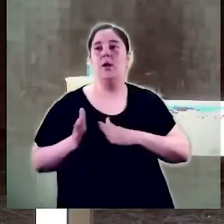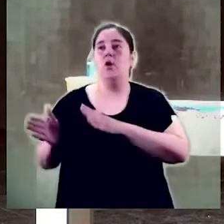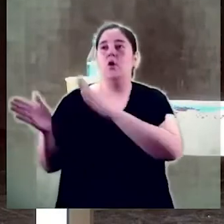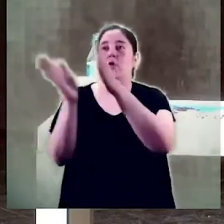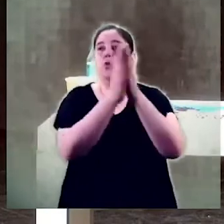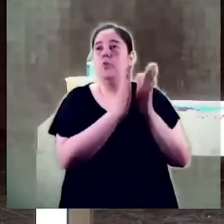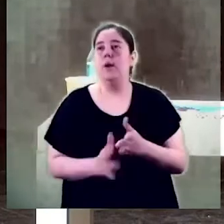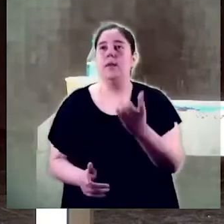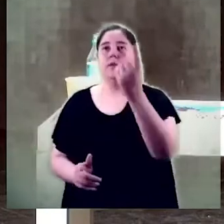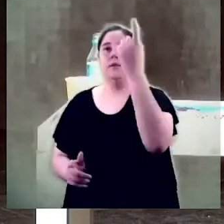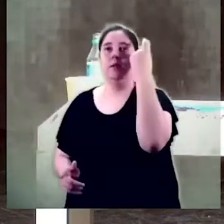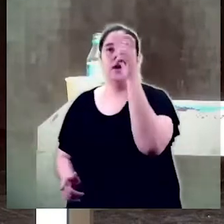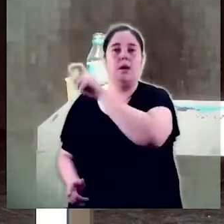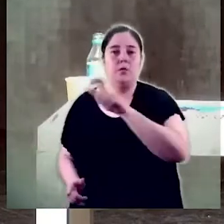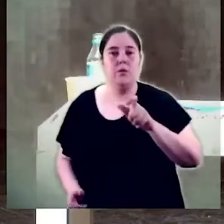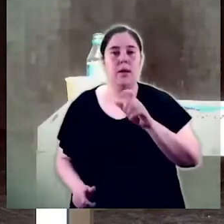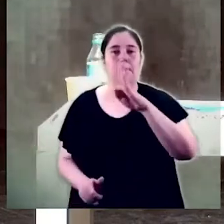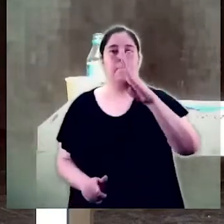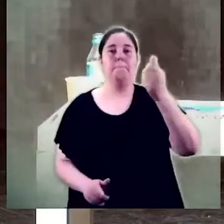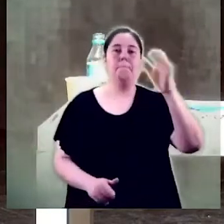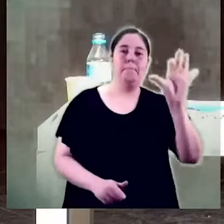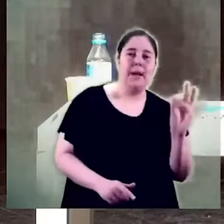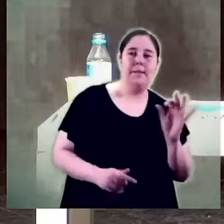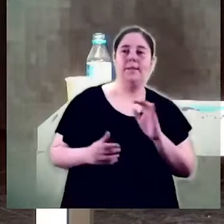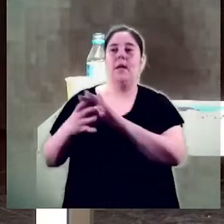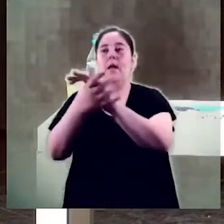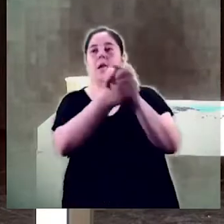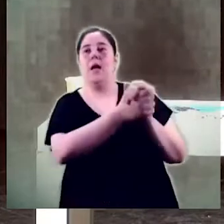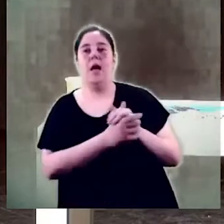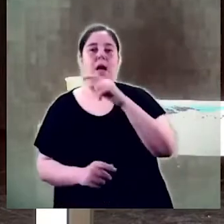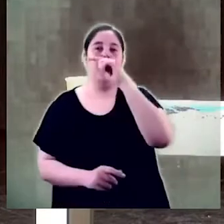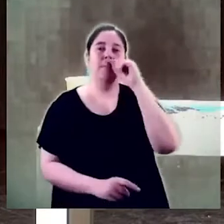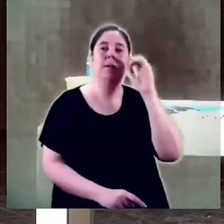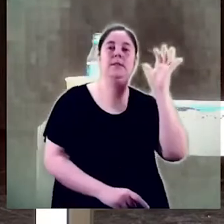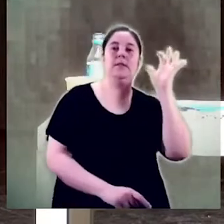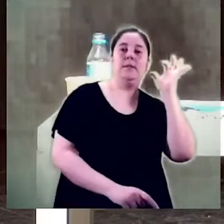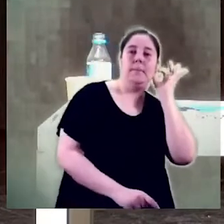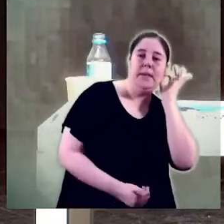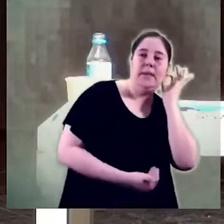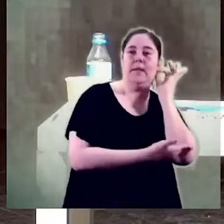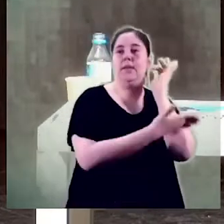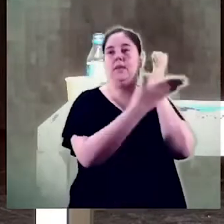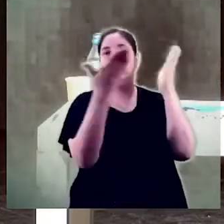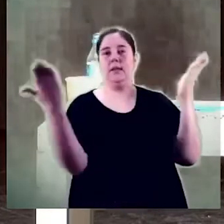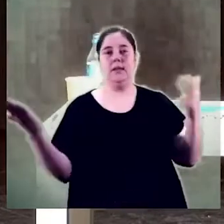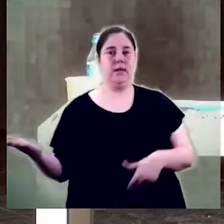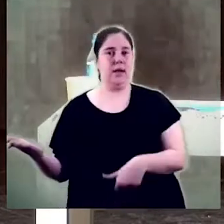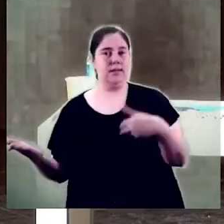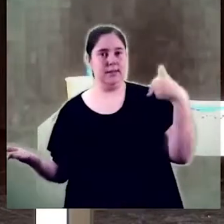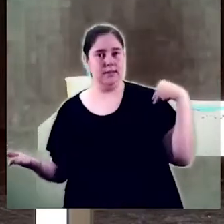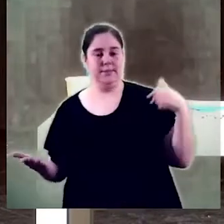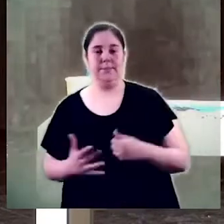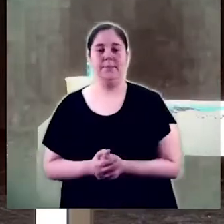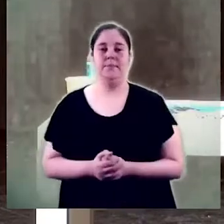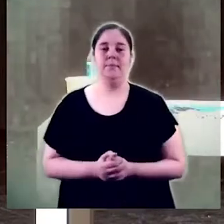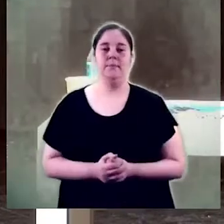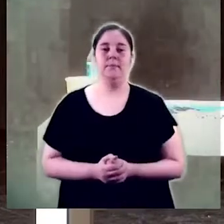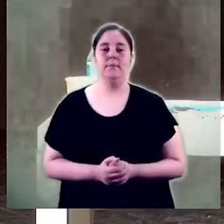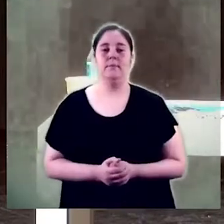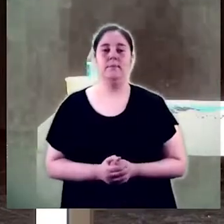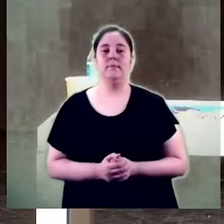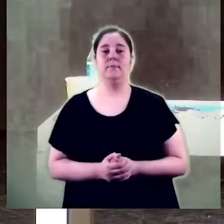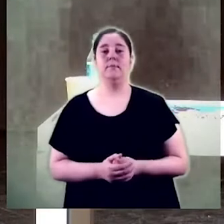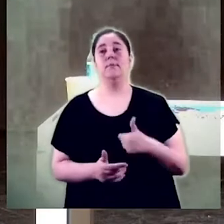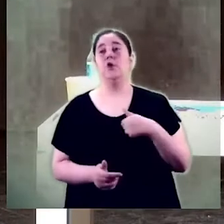estudiants, pas, amigues, amics i amiguis. No puc començar d'altra manera que felicitant l